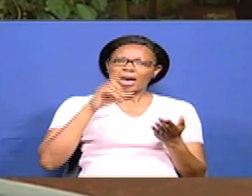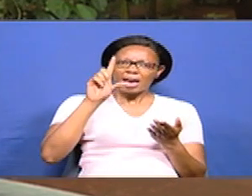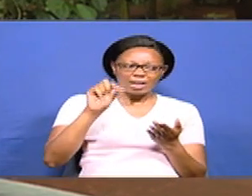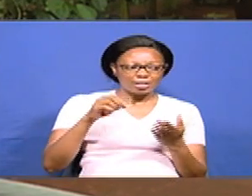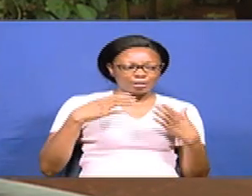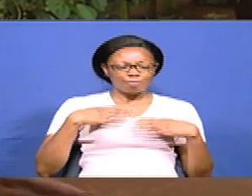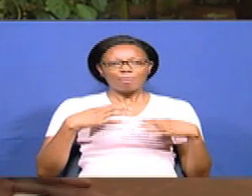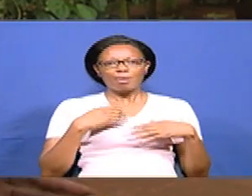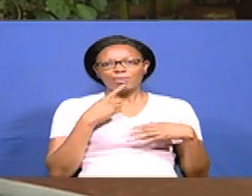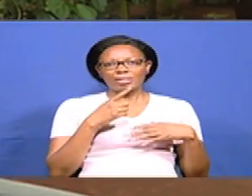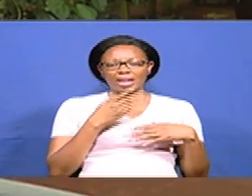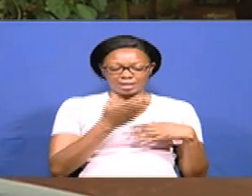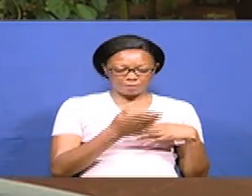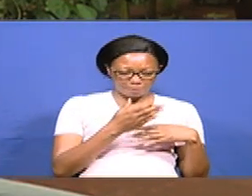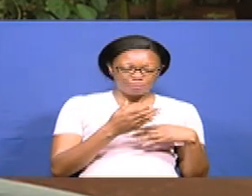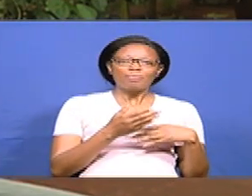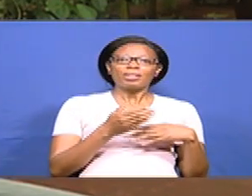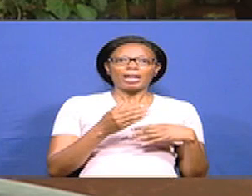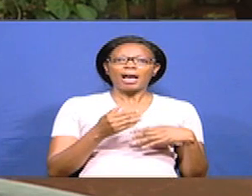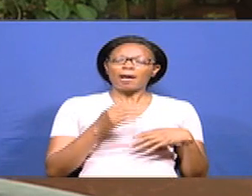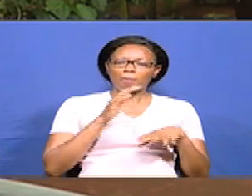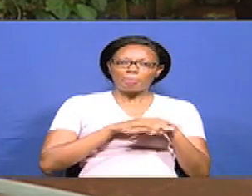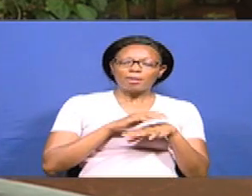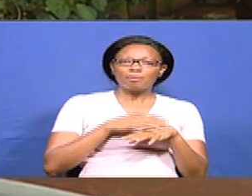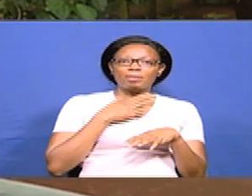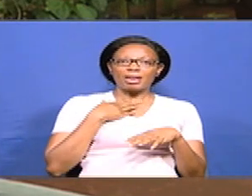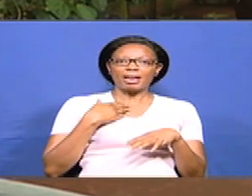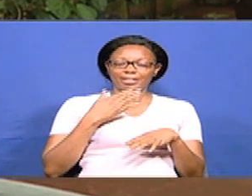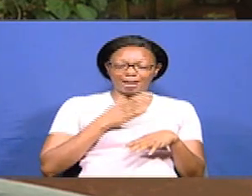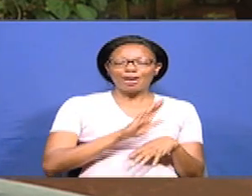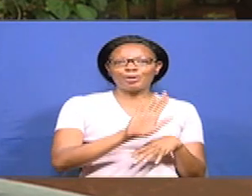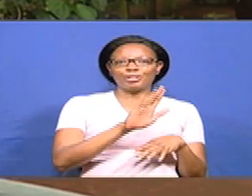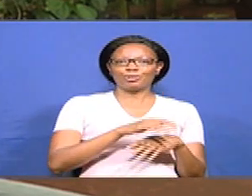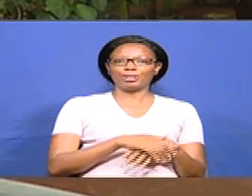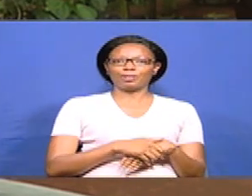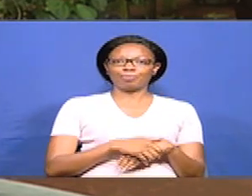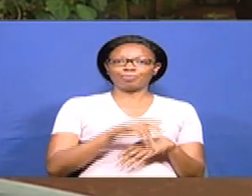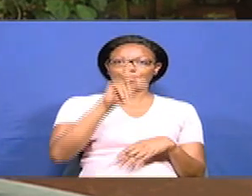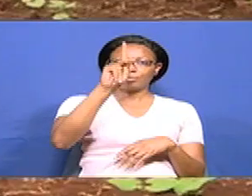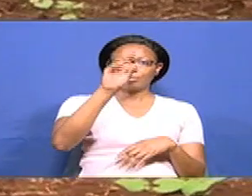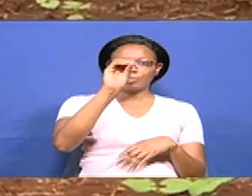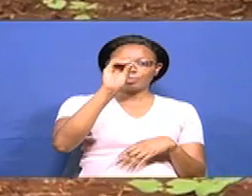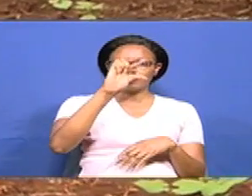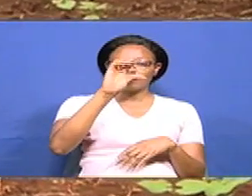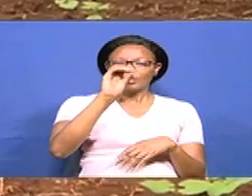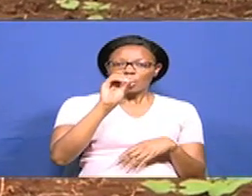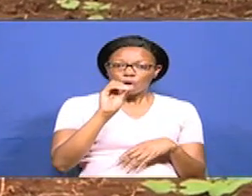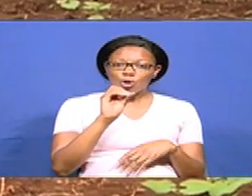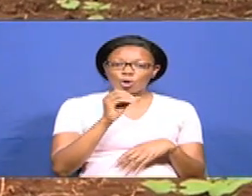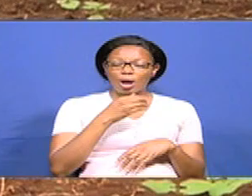wateja wanasema, ae nazalu nwai instead ya kwa nwai normal food feeds ya wanyama. Kogo,